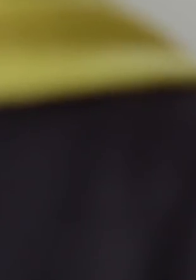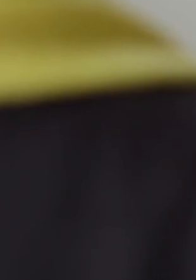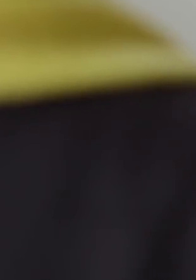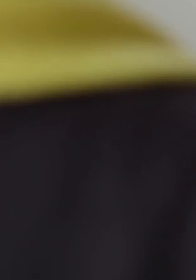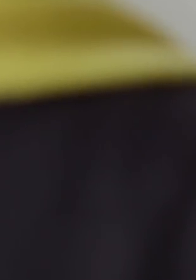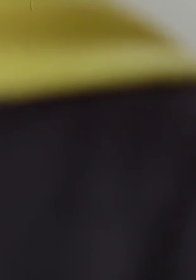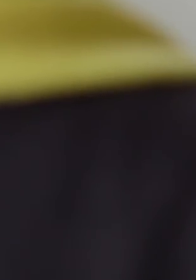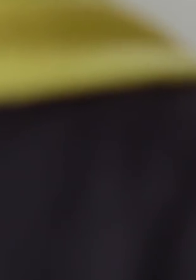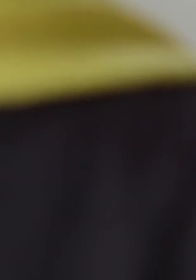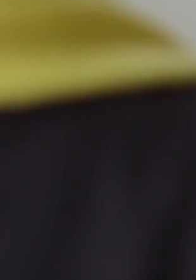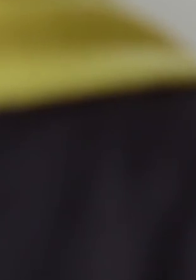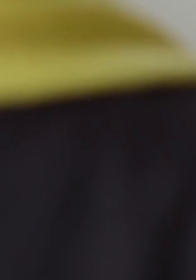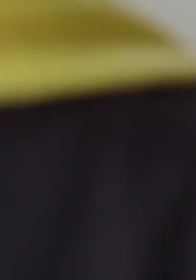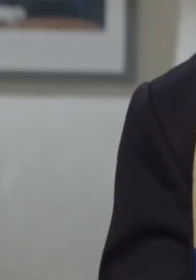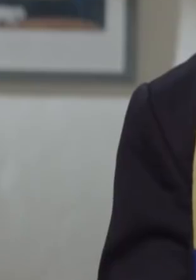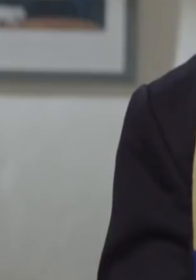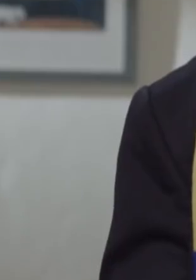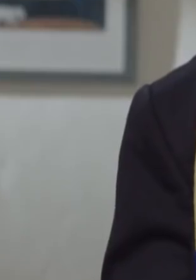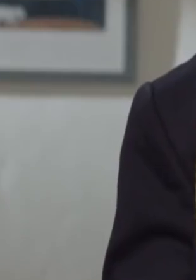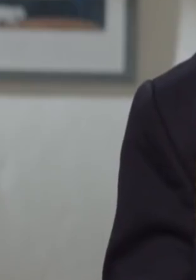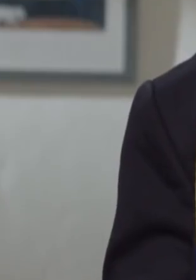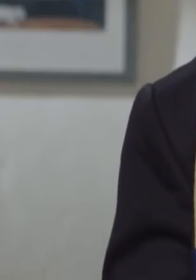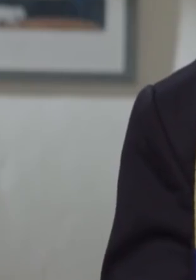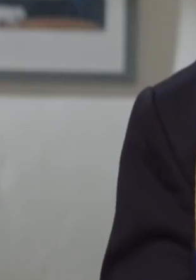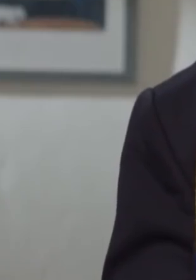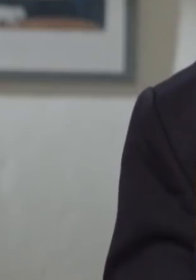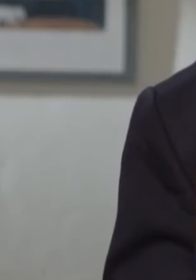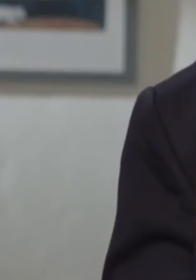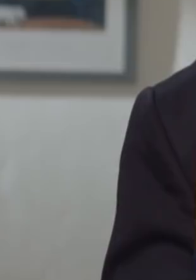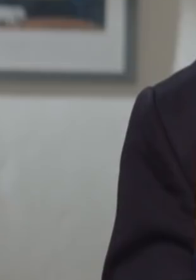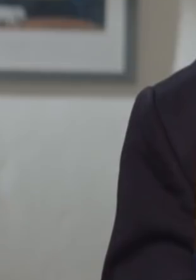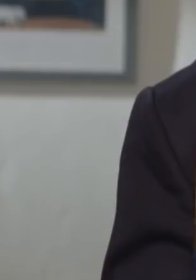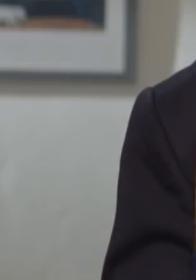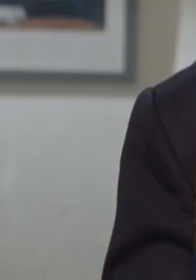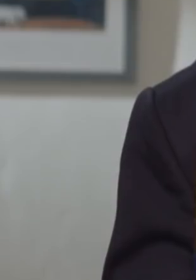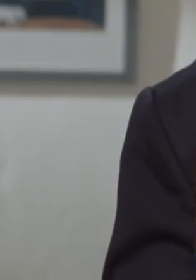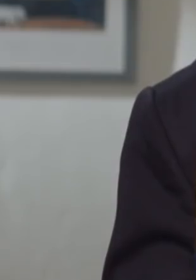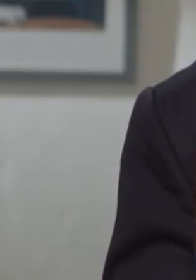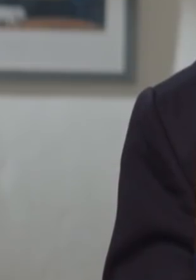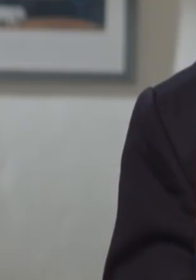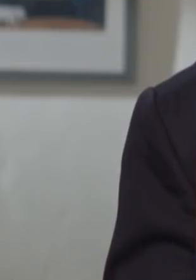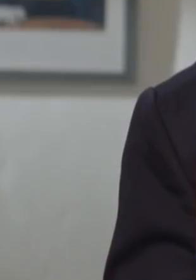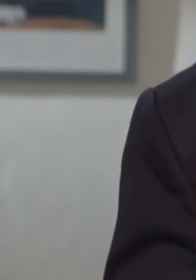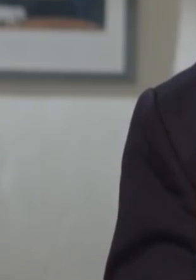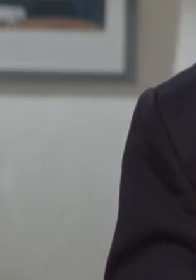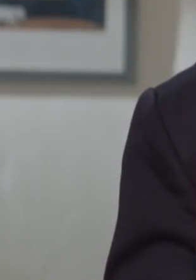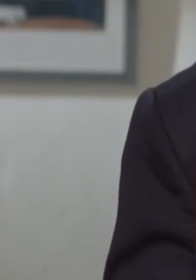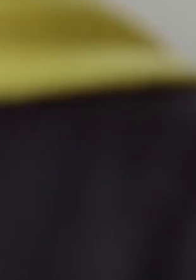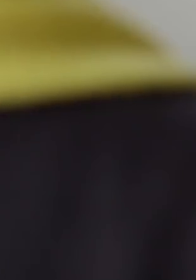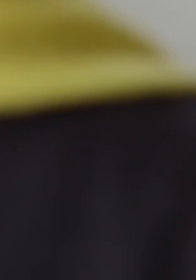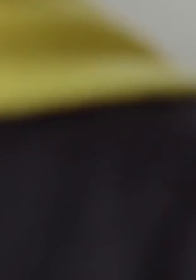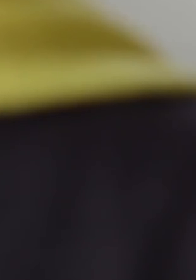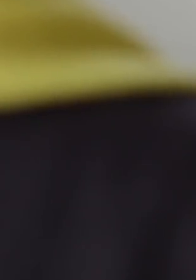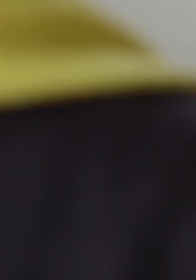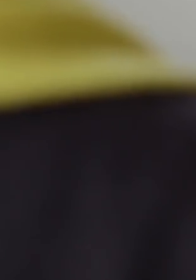זה נשמע כי לא אתה מהם עלי חס ושלום, רק חשוב להשתדע שאני מכיר אנשים שהאוטו שלהם לא עובר טסט כי אין לו ברקסים, אין